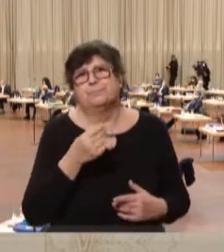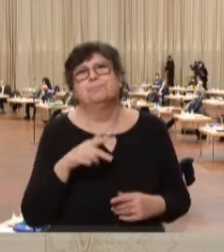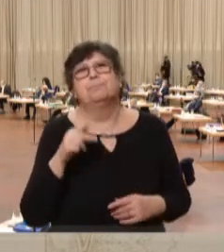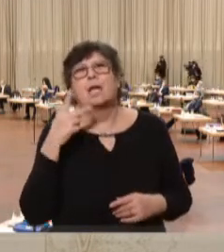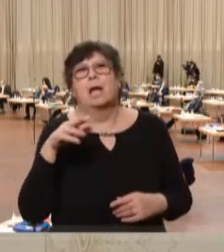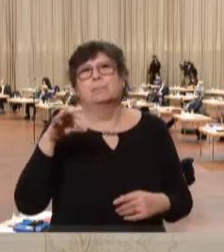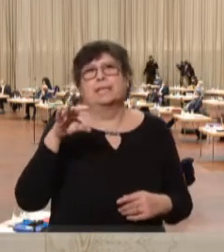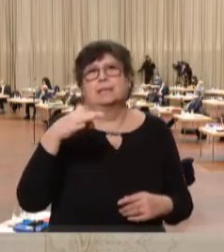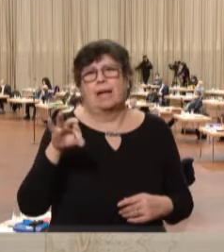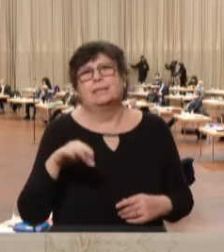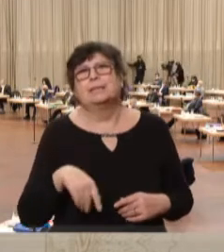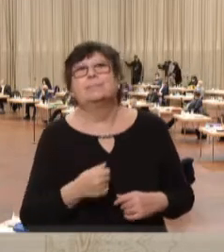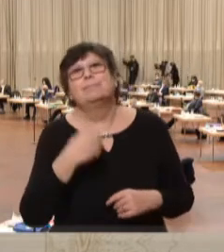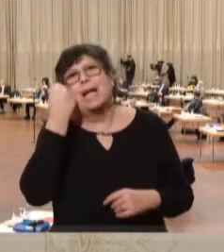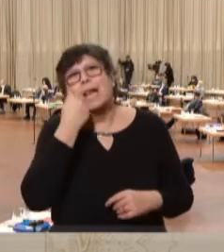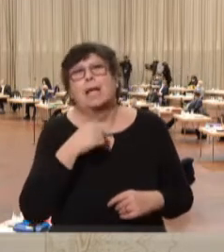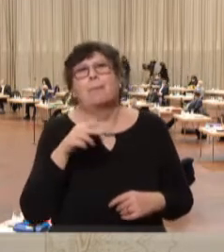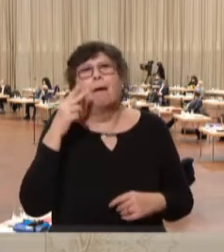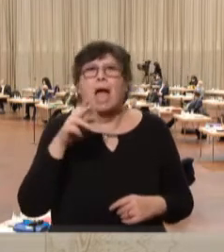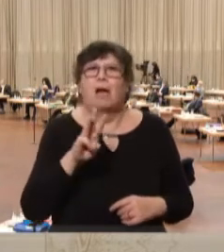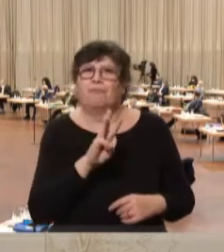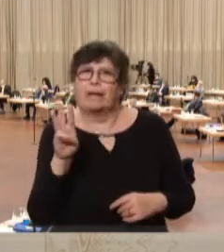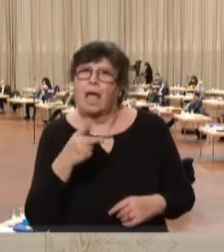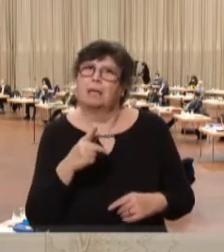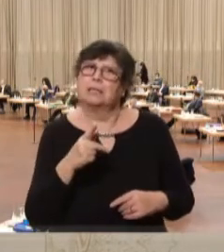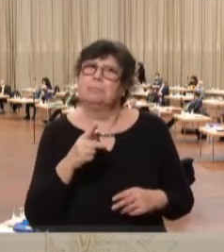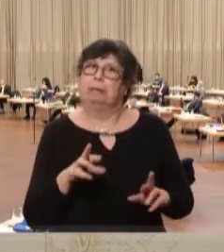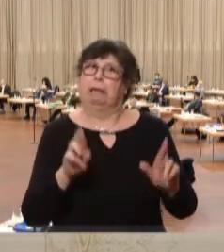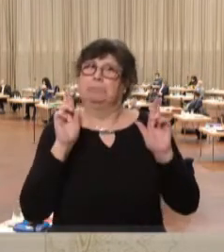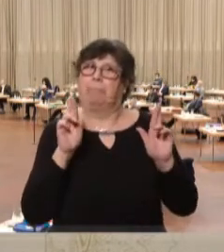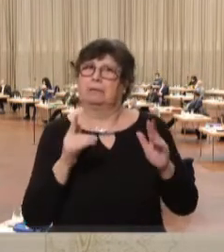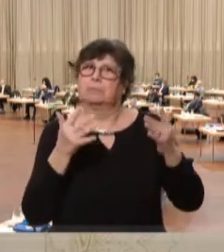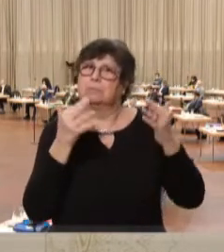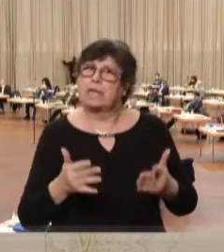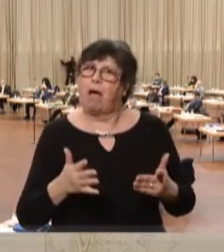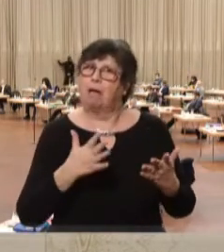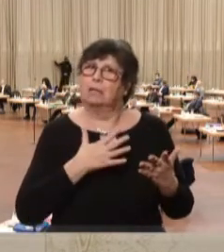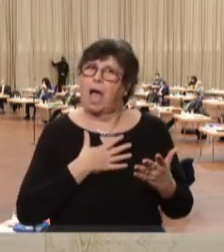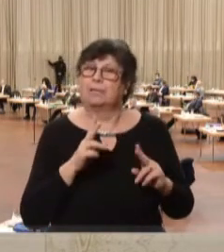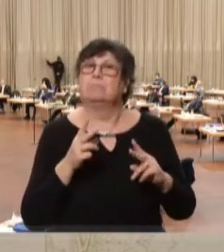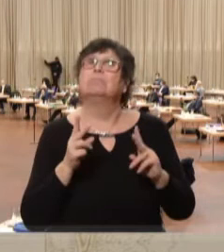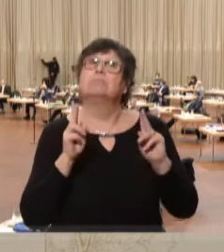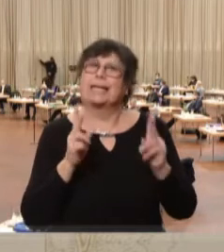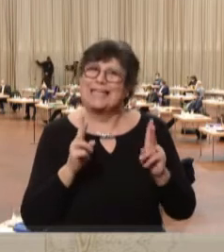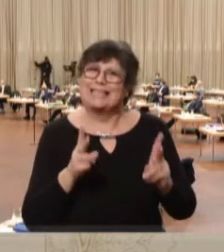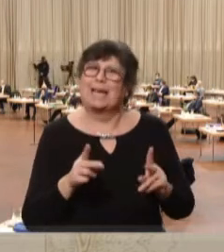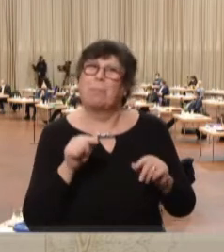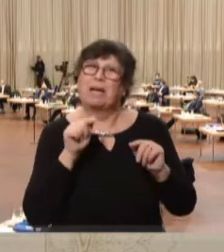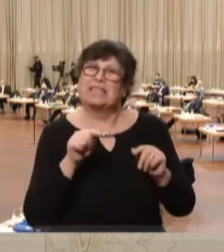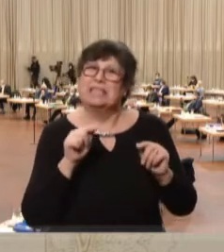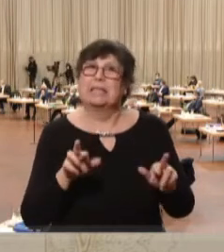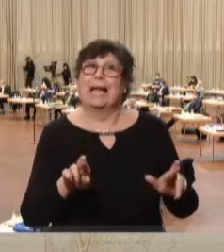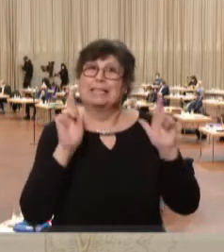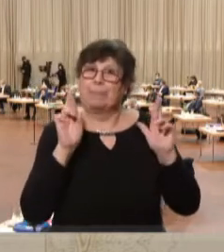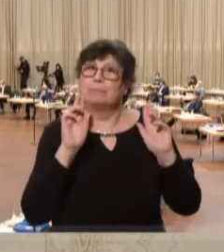lieber Bernd Wegner, Respekt vor den Saarländern zu haben, das ist wichtig, aber diesen Respekt muss man